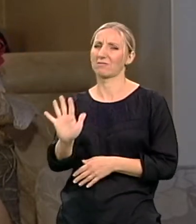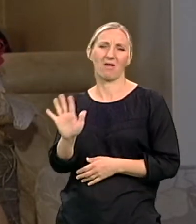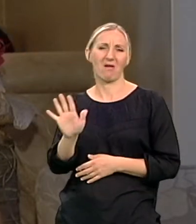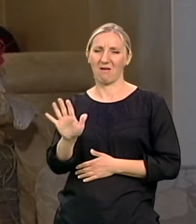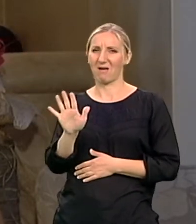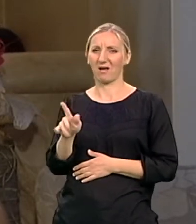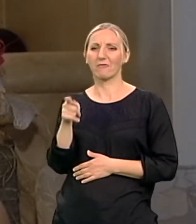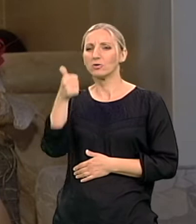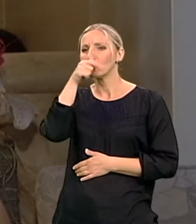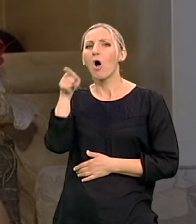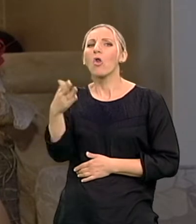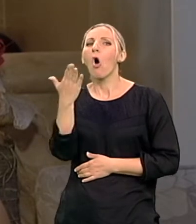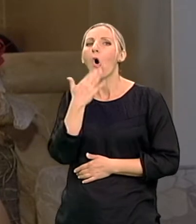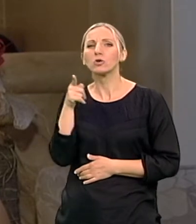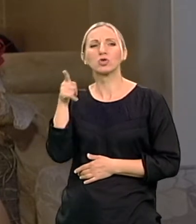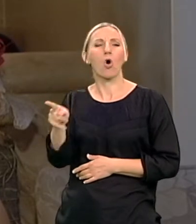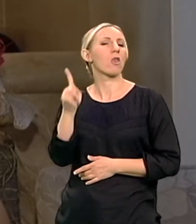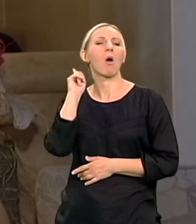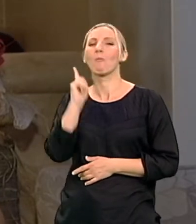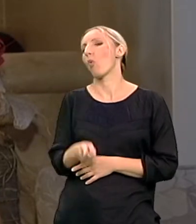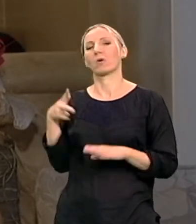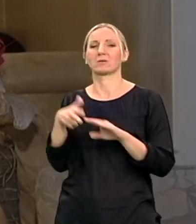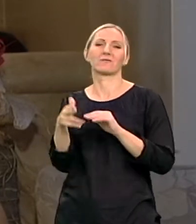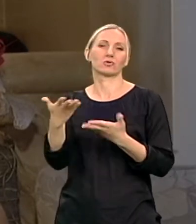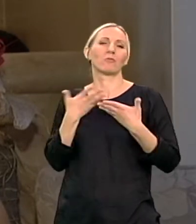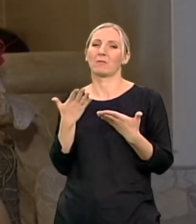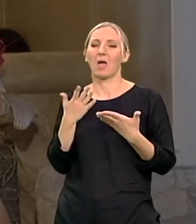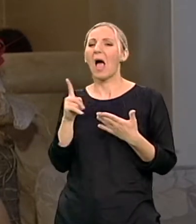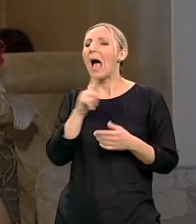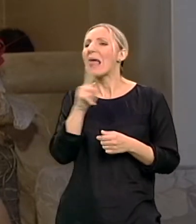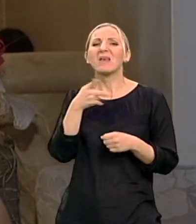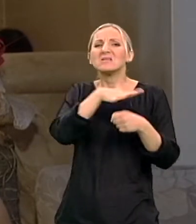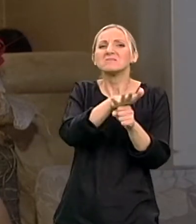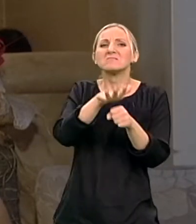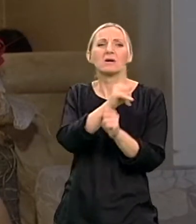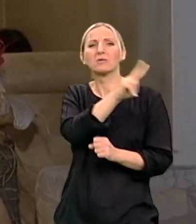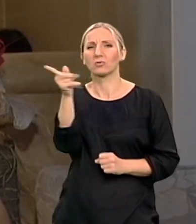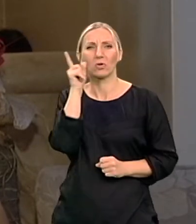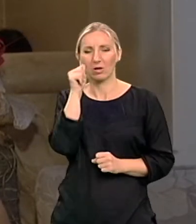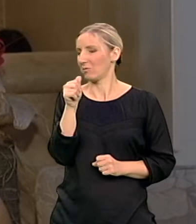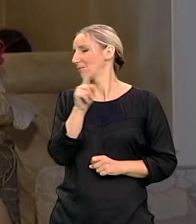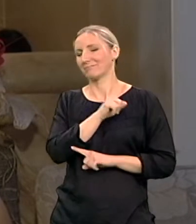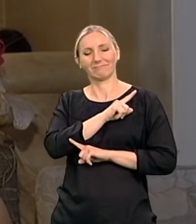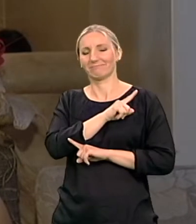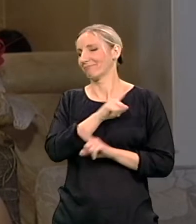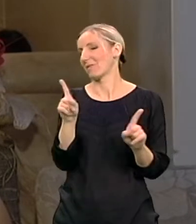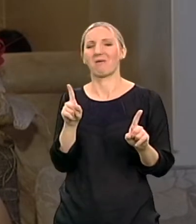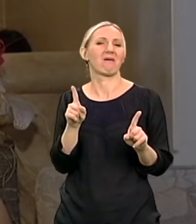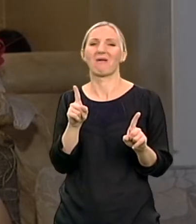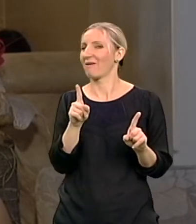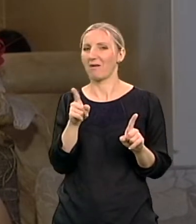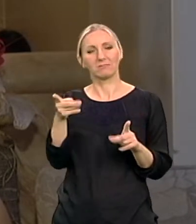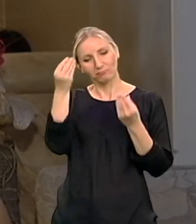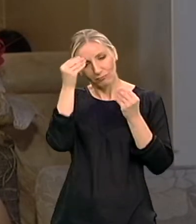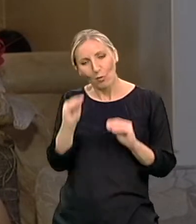Ona ono što hoće, ona to ured, misl, meni se to isto sviđa kod nje. Ali ne počinu toga da sada ona, ko se kaže grazi po drugimu, ne, ni